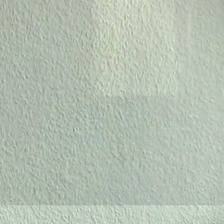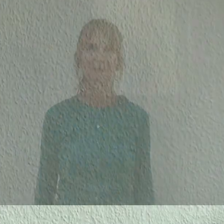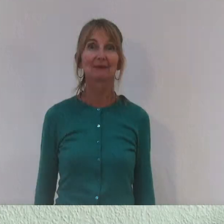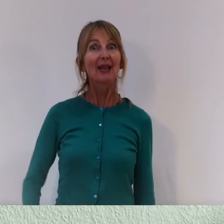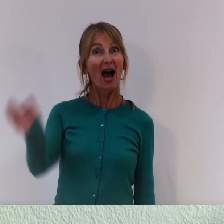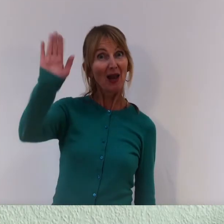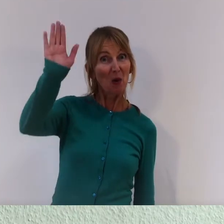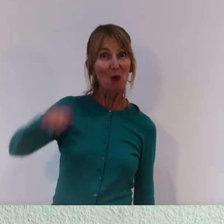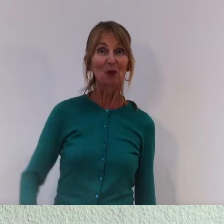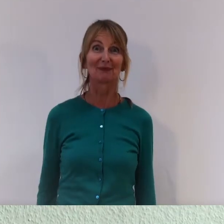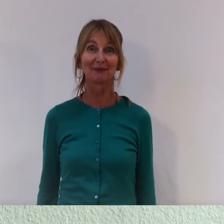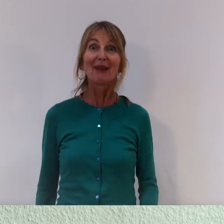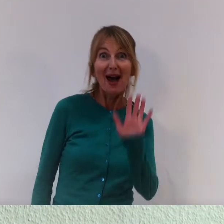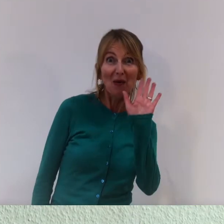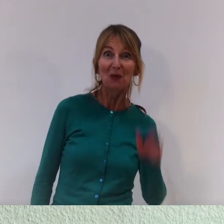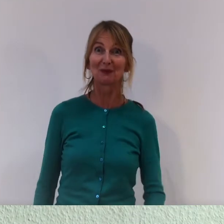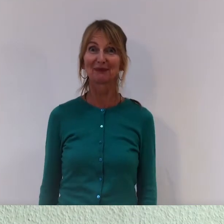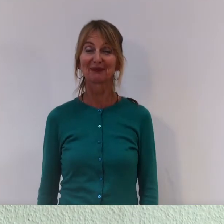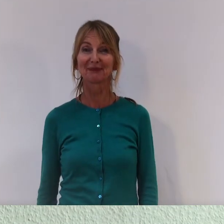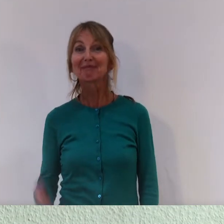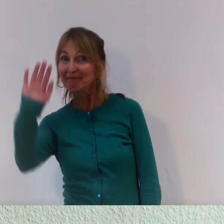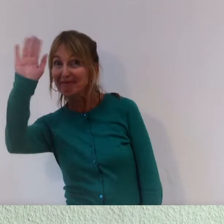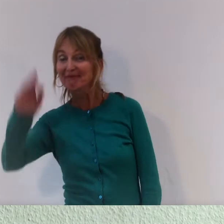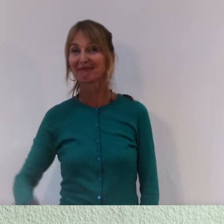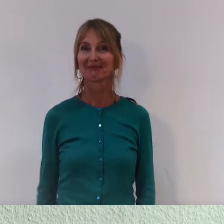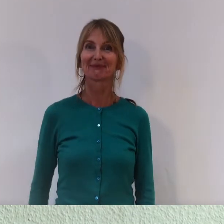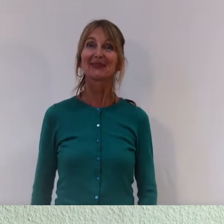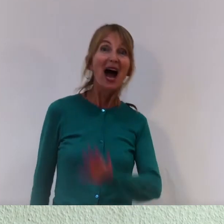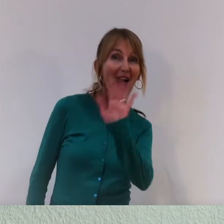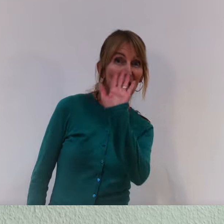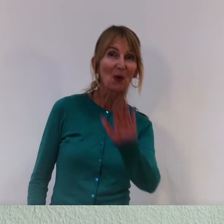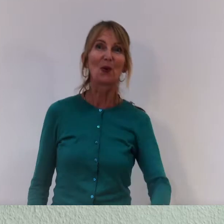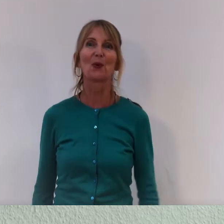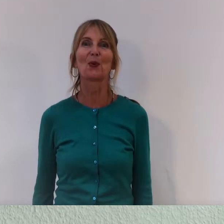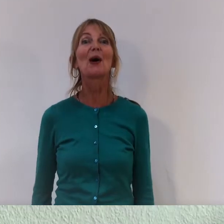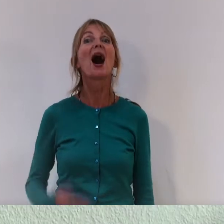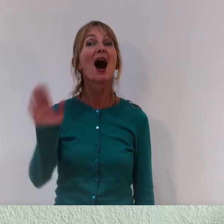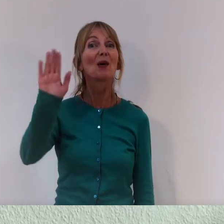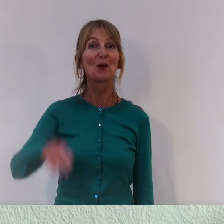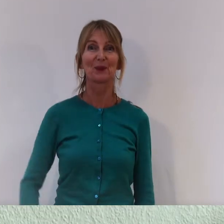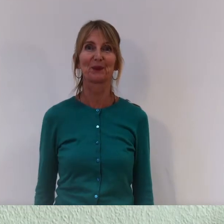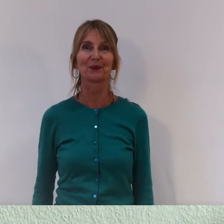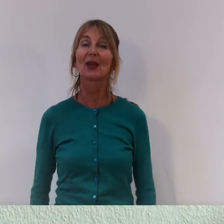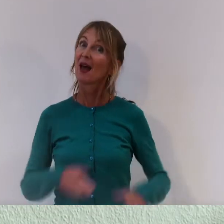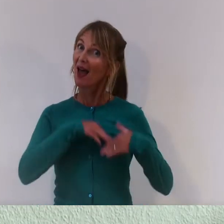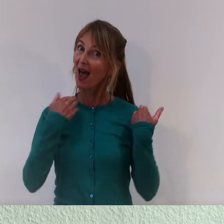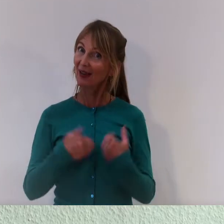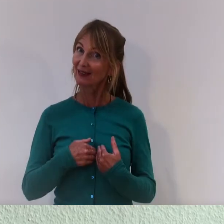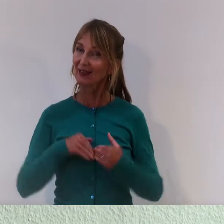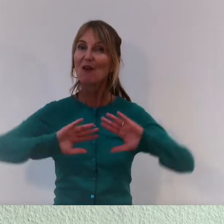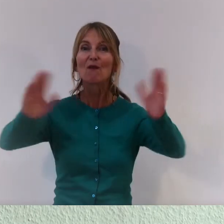Hallo. Hallo. Hallo. Hallo. Hallo. Herzlich